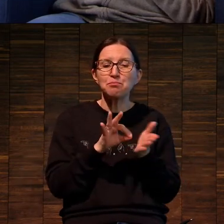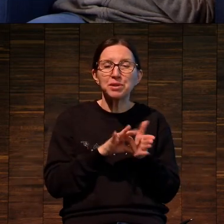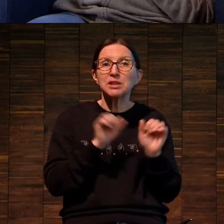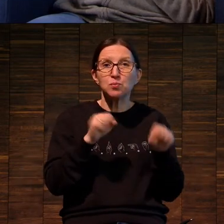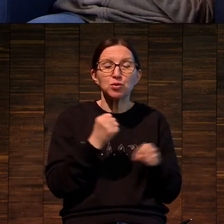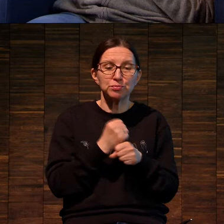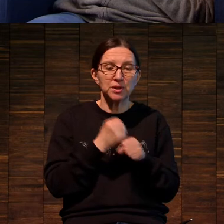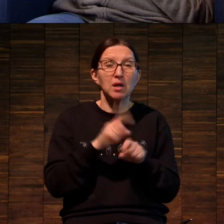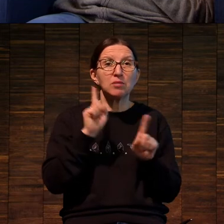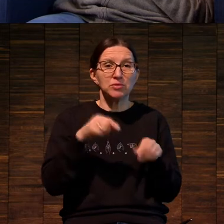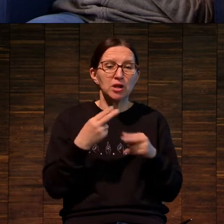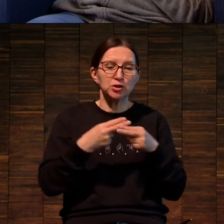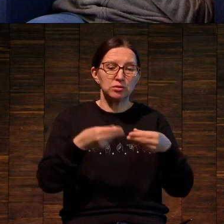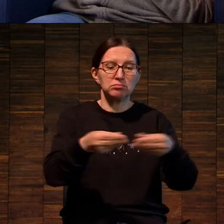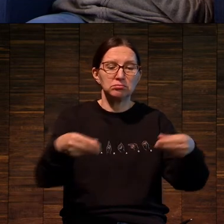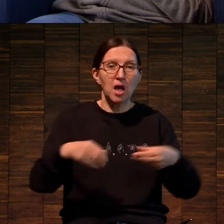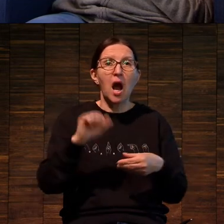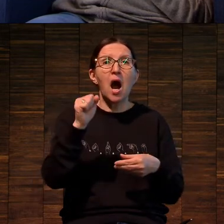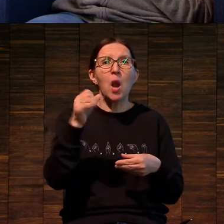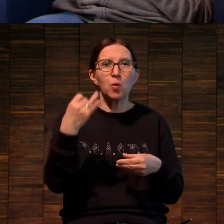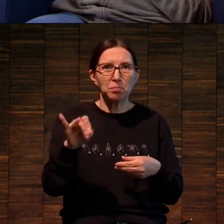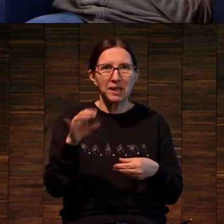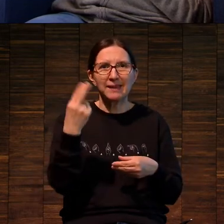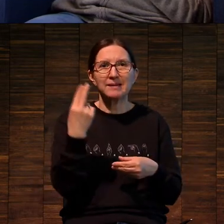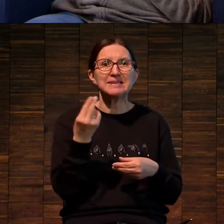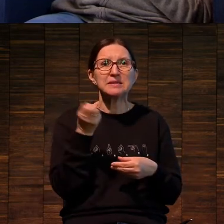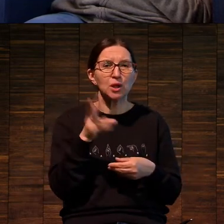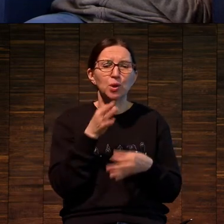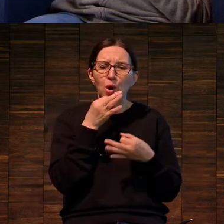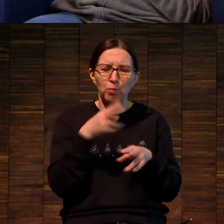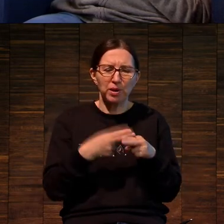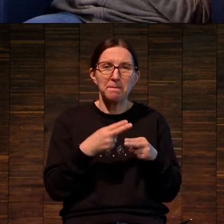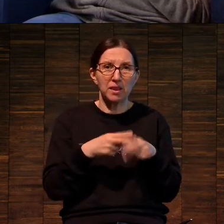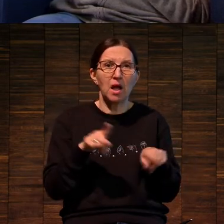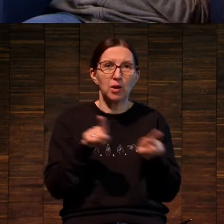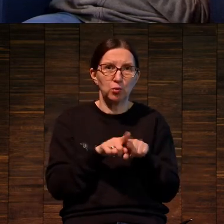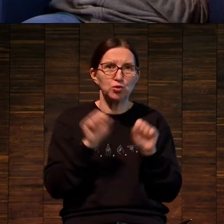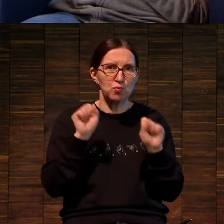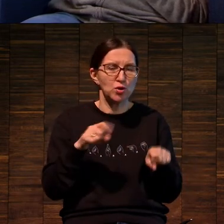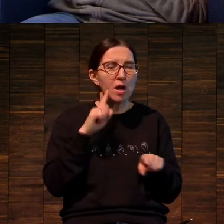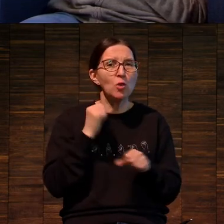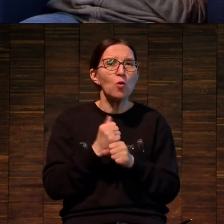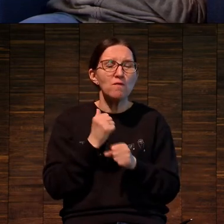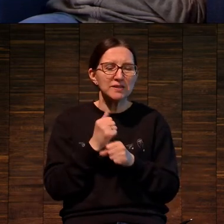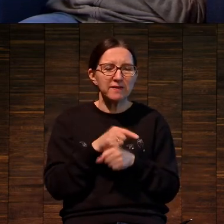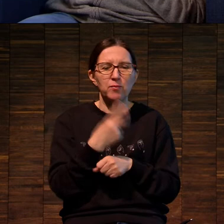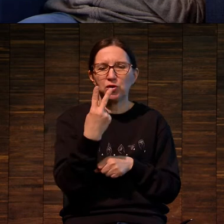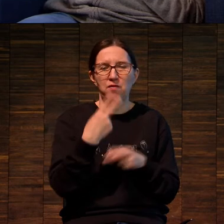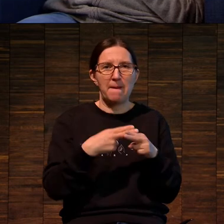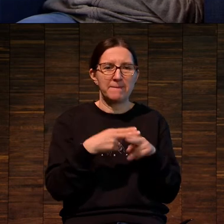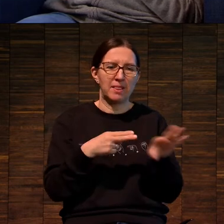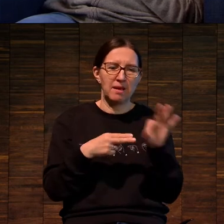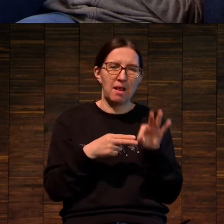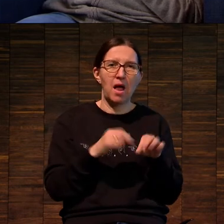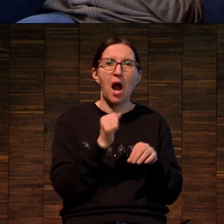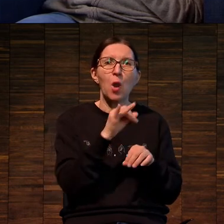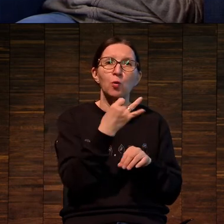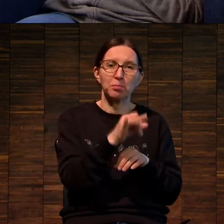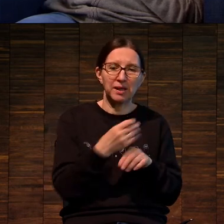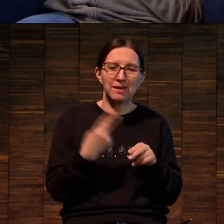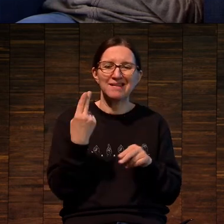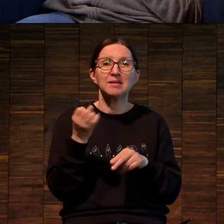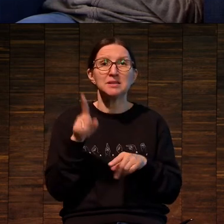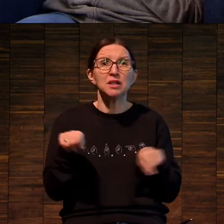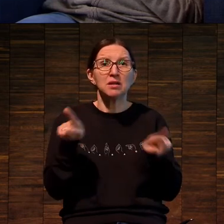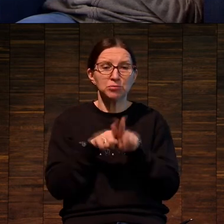использоваться алюминий, цинк. Практически любые металлы на самом деле, но используется в основном алюминий, цинк. А также и бумага, и